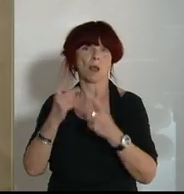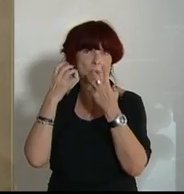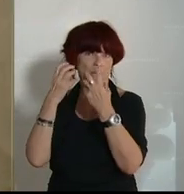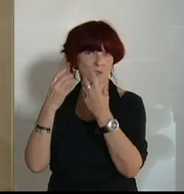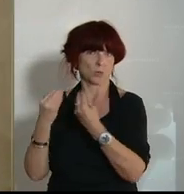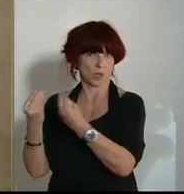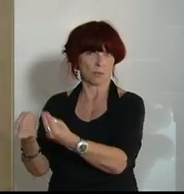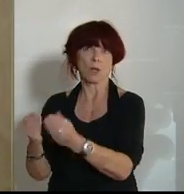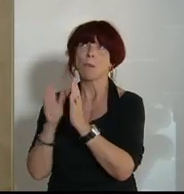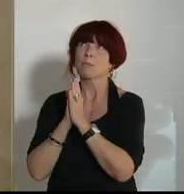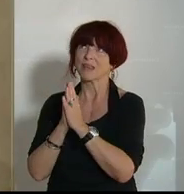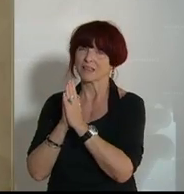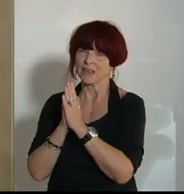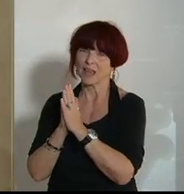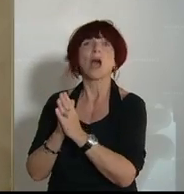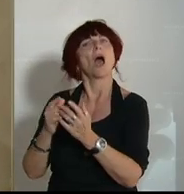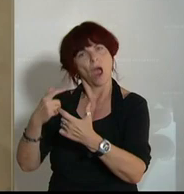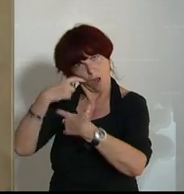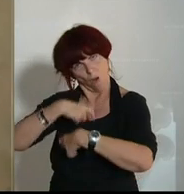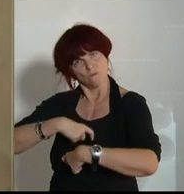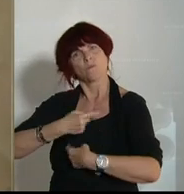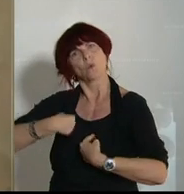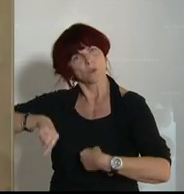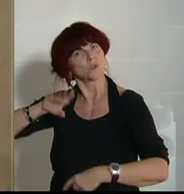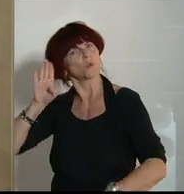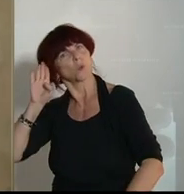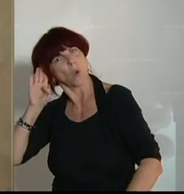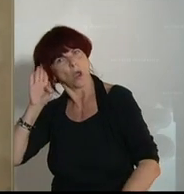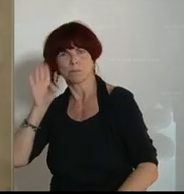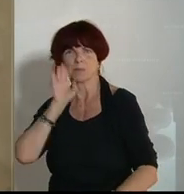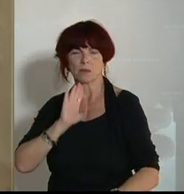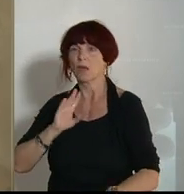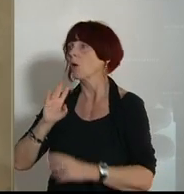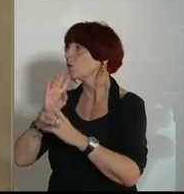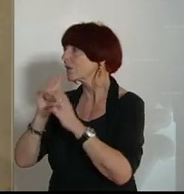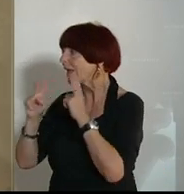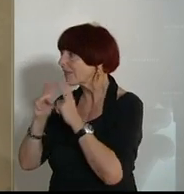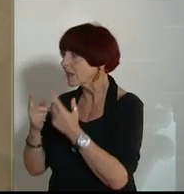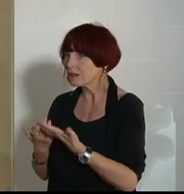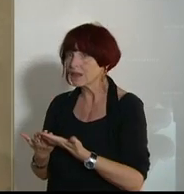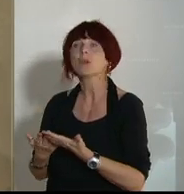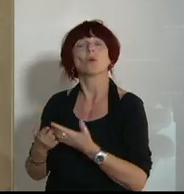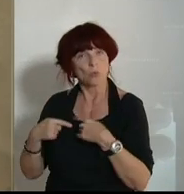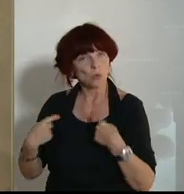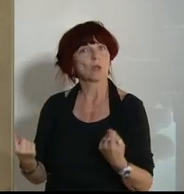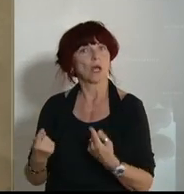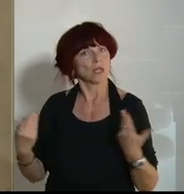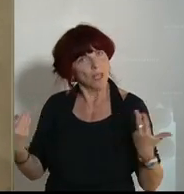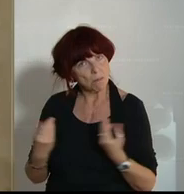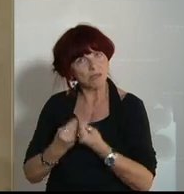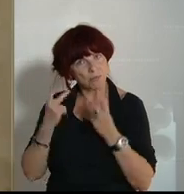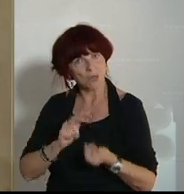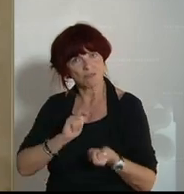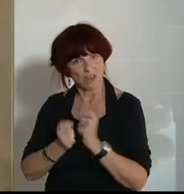könnten. Also, zukünftig hören Sie ein bisschen auf uns, reden Sie mit uns und hören Sie uns vor allem zu. Dann könnten wir, glaube ich, noch mehr